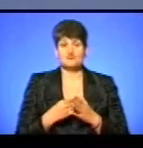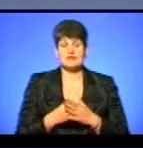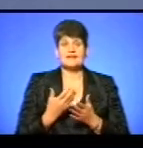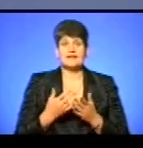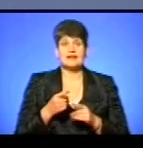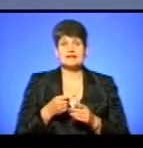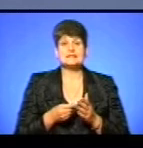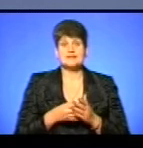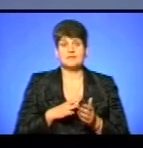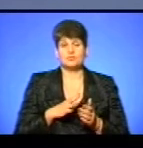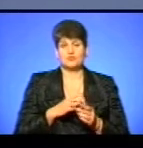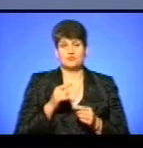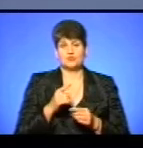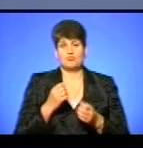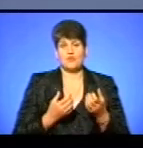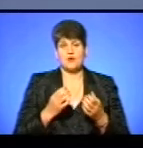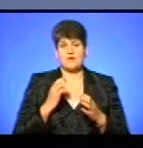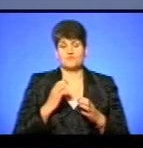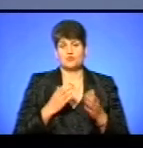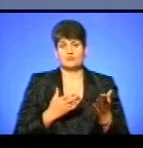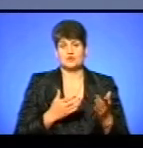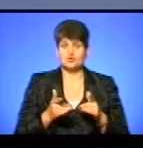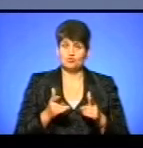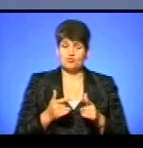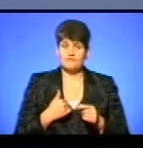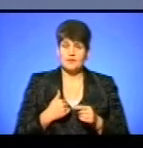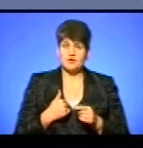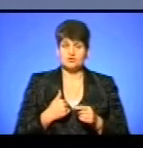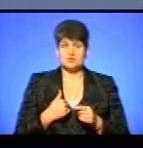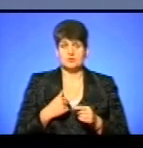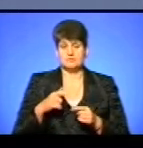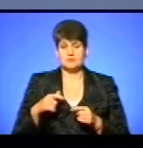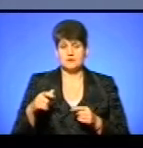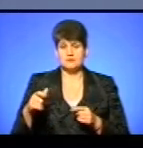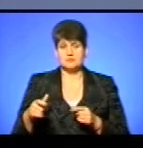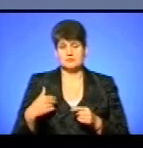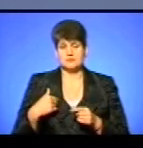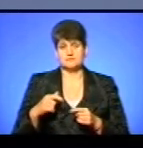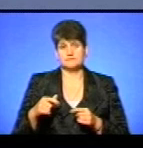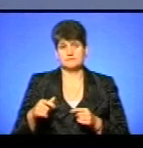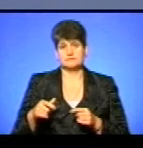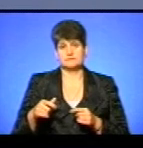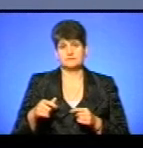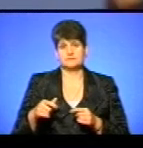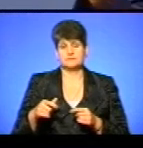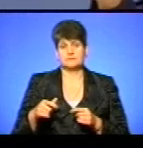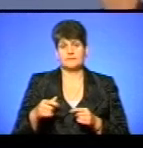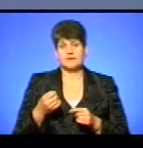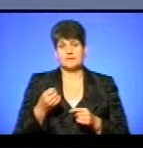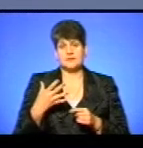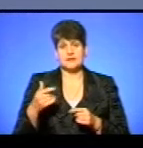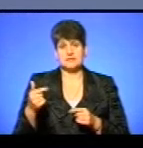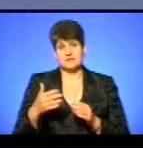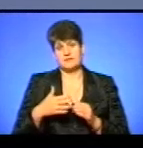який би тариф вилився в цьому автобусі? Чи готові наші мешканці, наші пасажири від 15